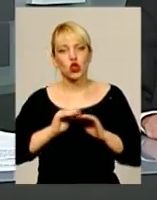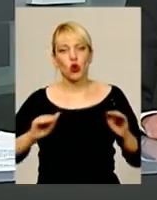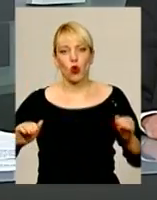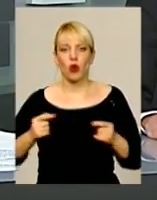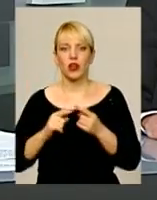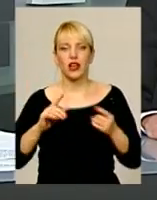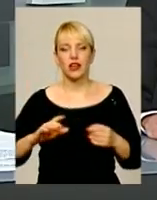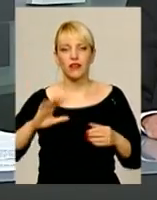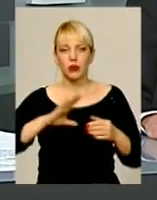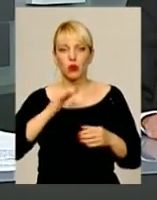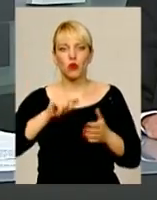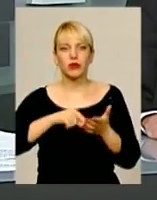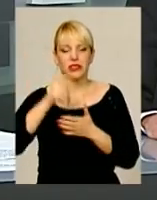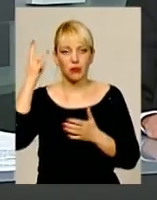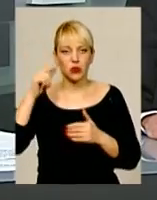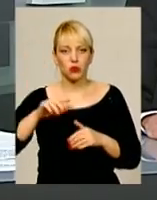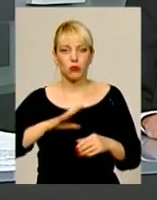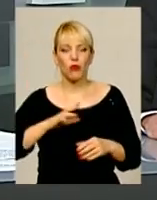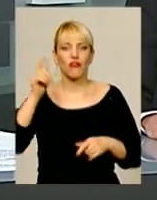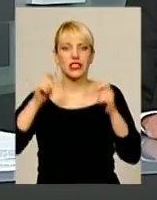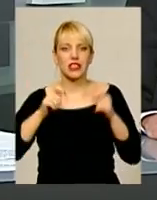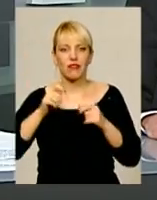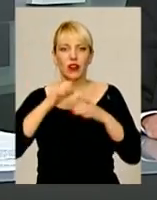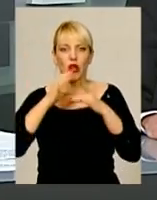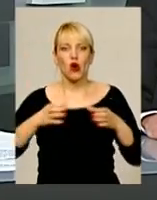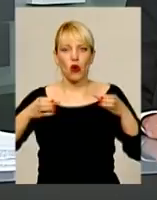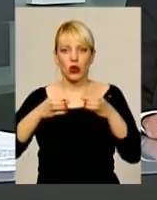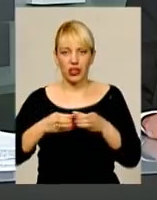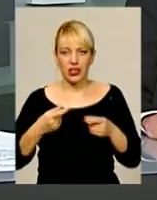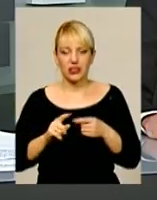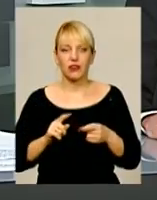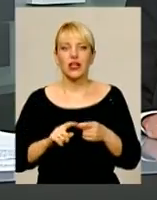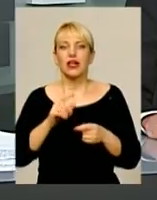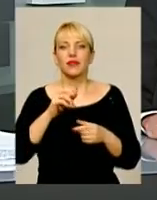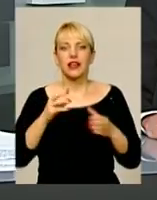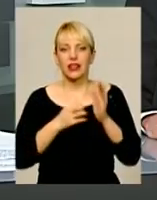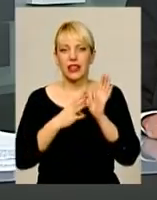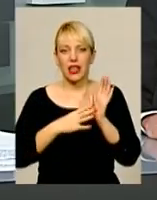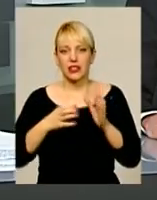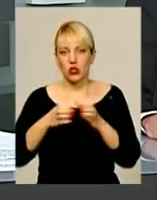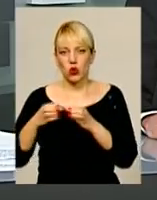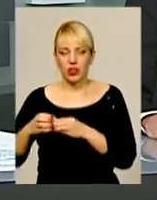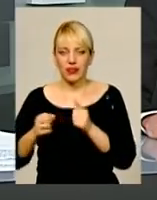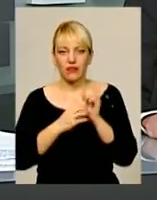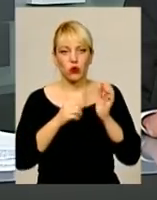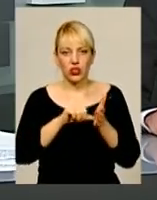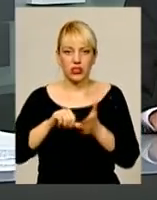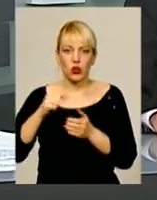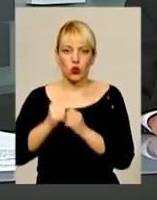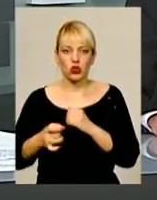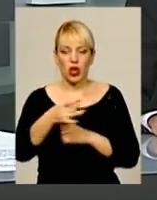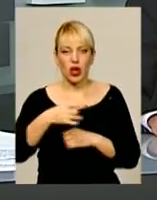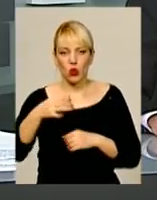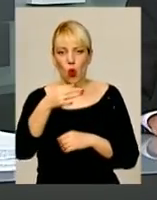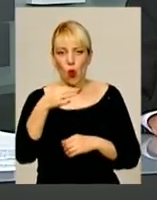відбувся обласний фестиваль оркестрів загальноосвітніх та позашкільних навчальних закладів. 19 колективів-учасників з кожного району